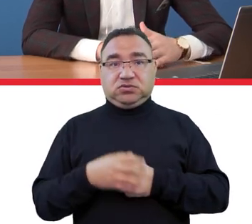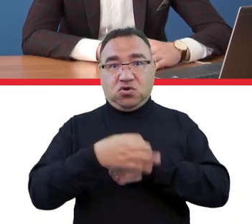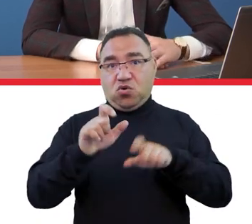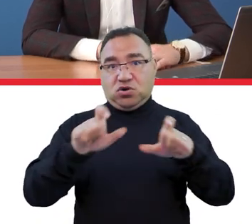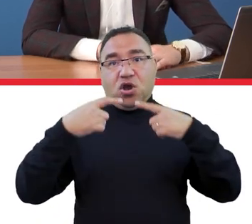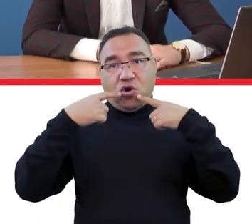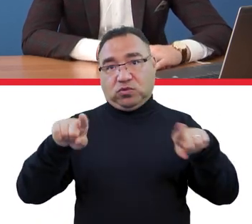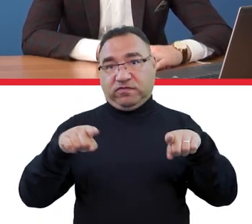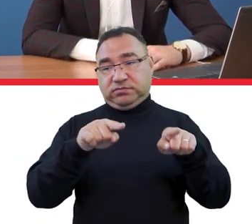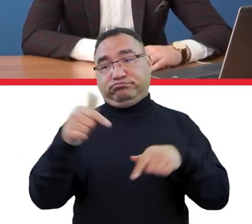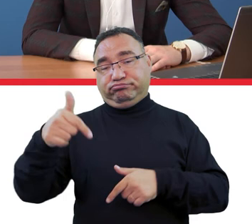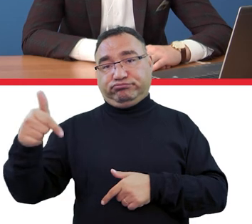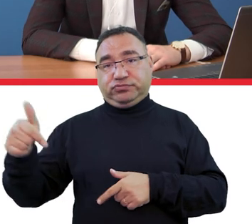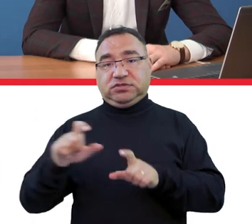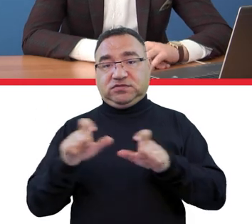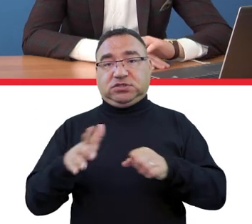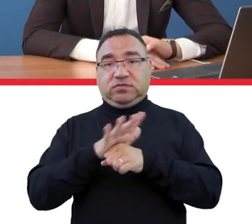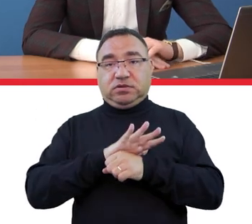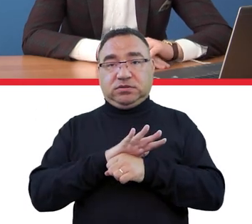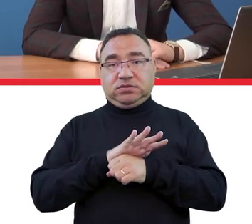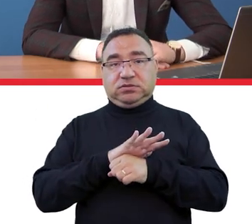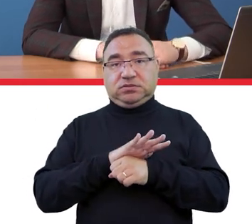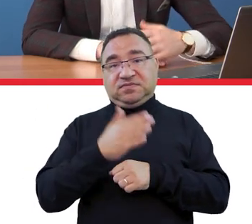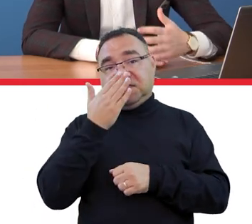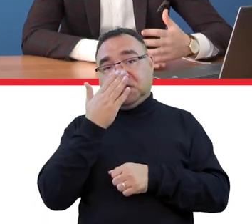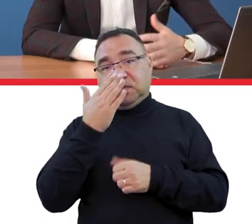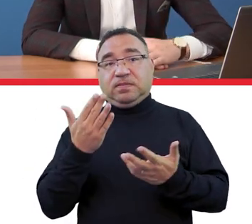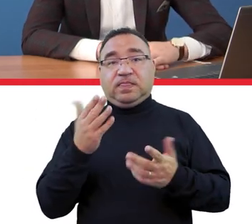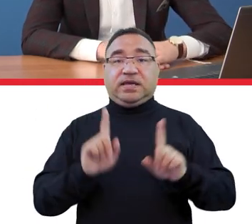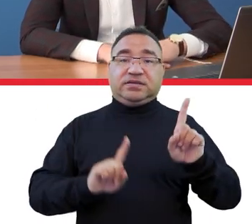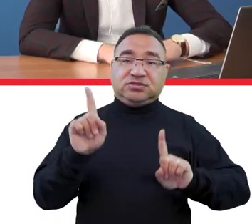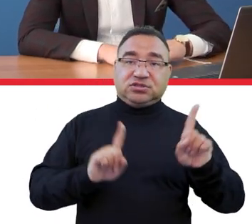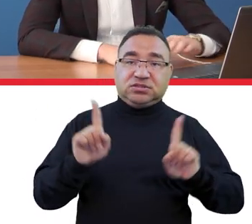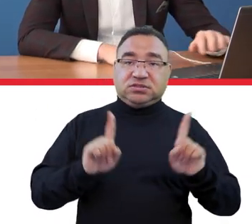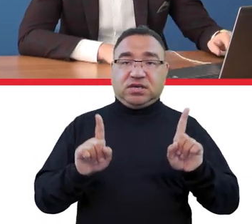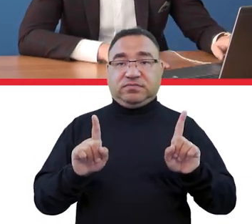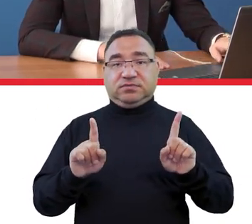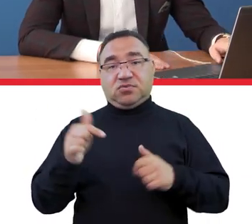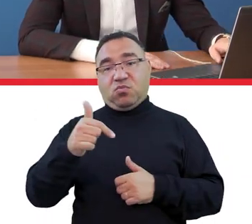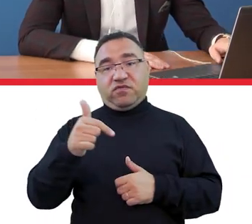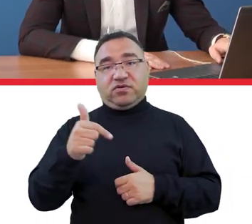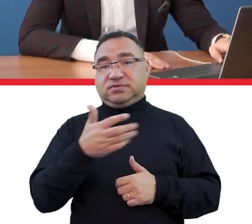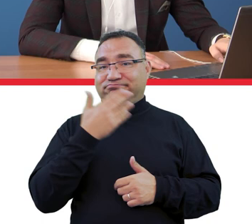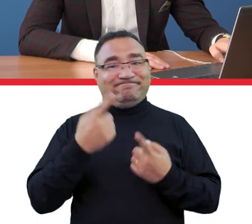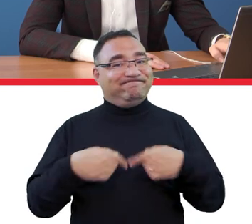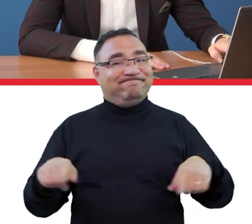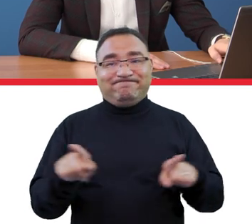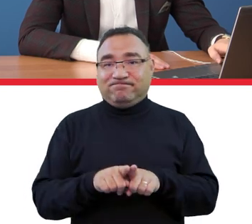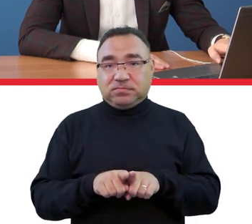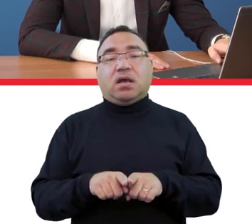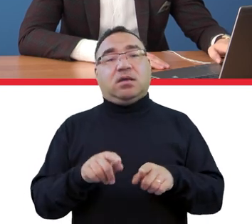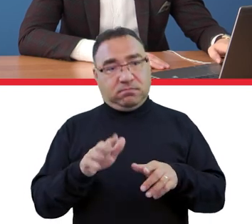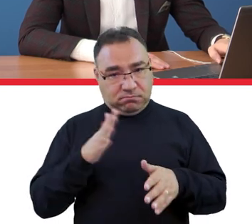uczelnia ma taki obowiązek i w trakcie pandemii jakby wyszło że czasem ten obowiązek był nieprzestrzegany ale